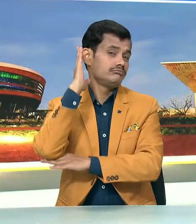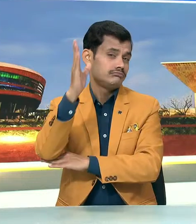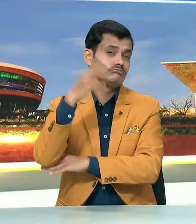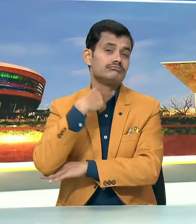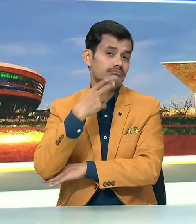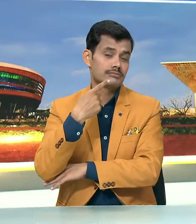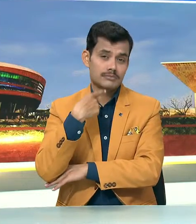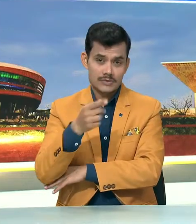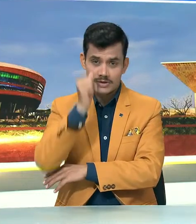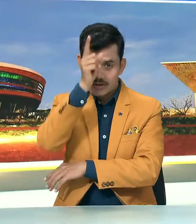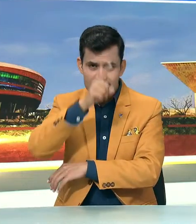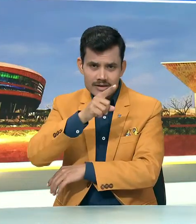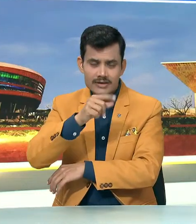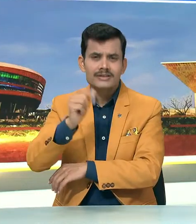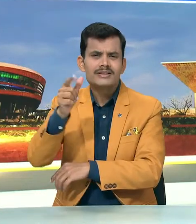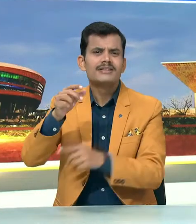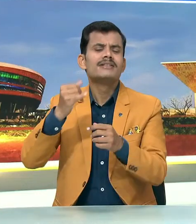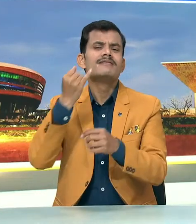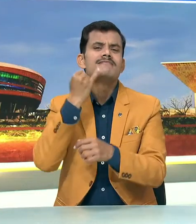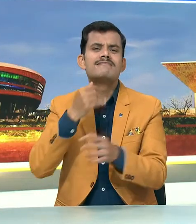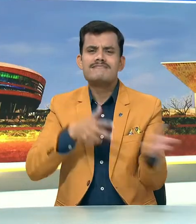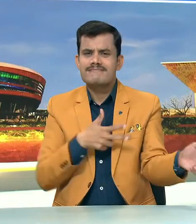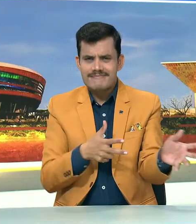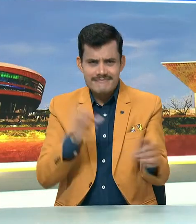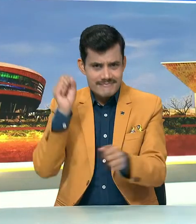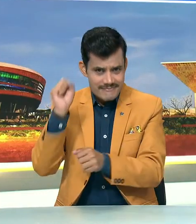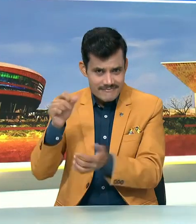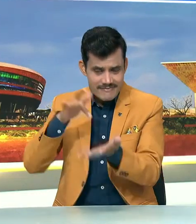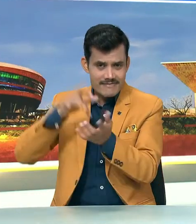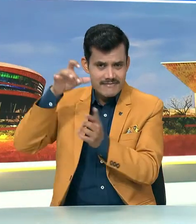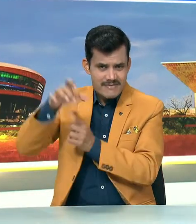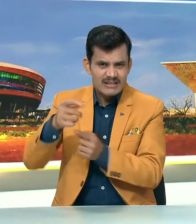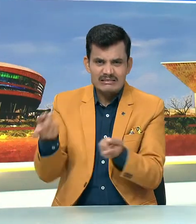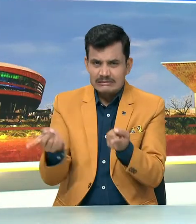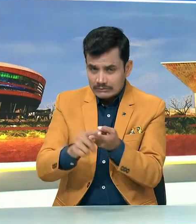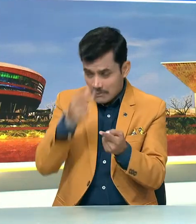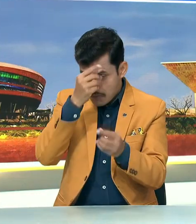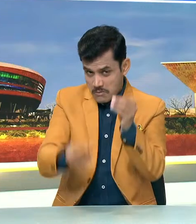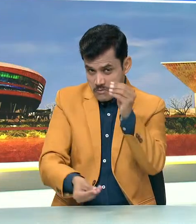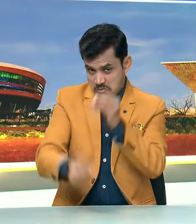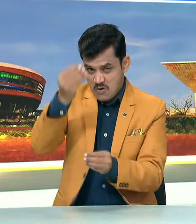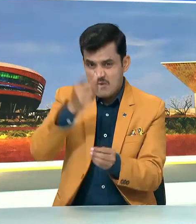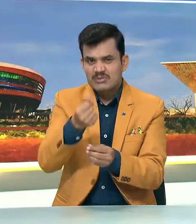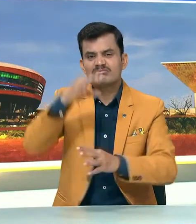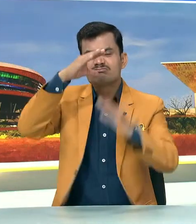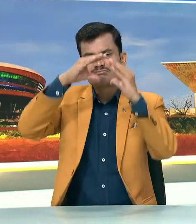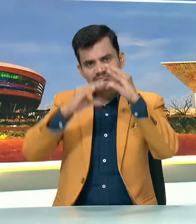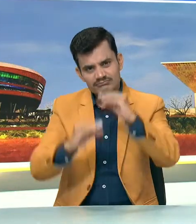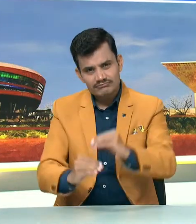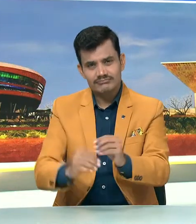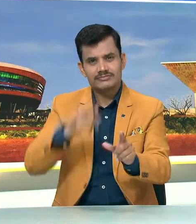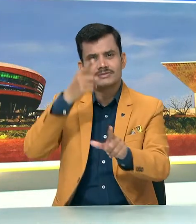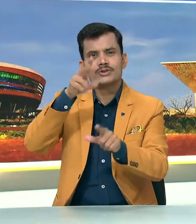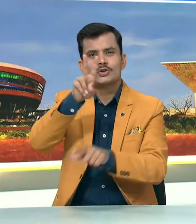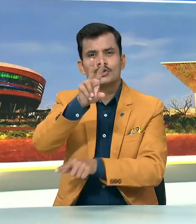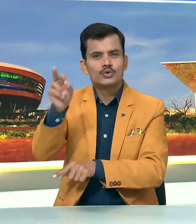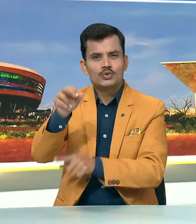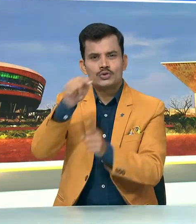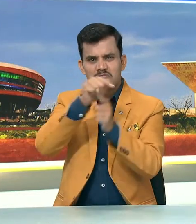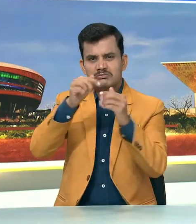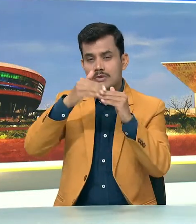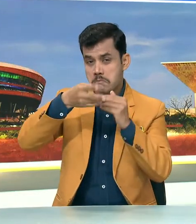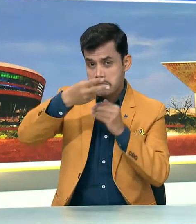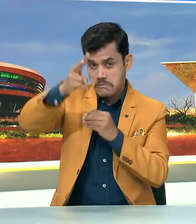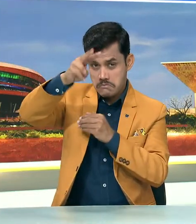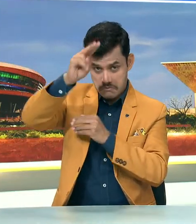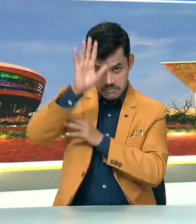कि देश कई दैशकों के सबसे खराब आर्थिक संकट से गुजर रहा है और मुद्रैस फीती 200 प्रतिशत की ओर बढ़